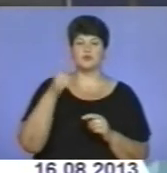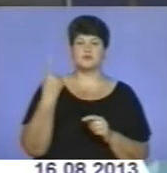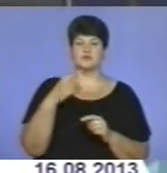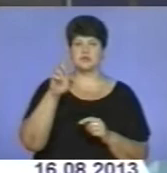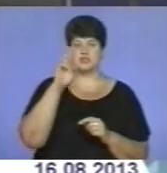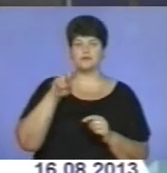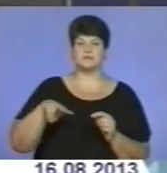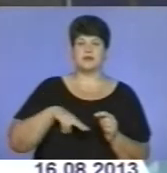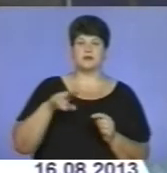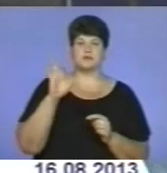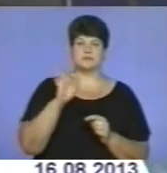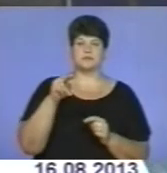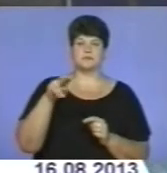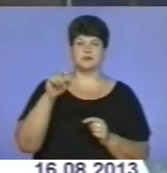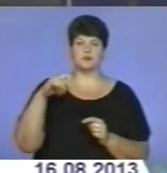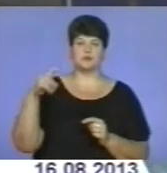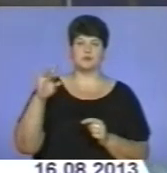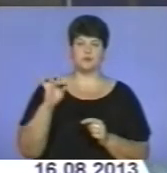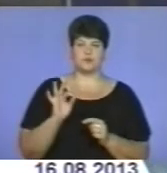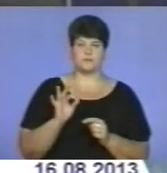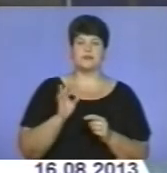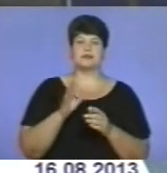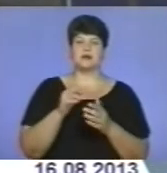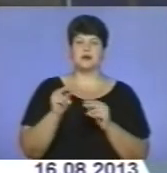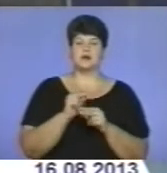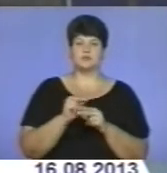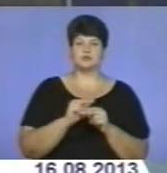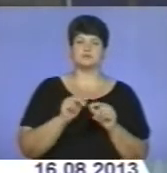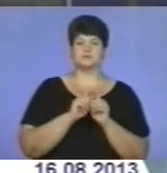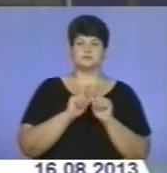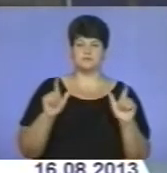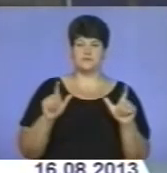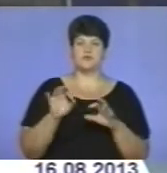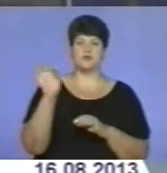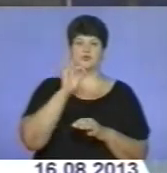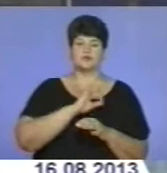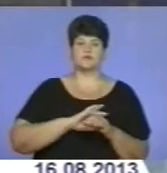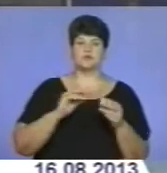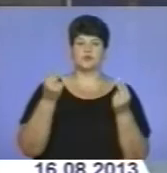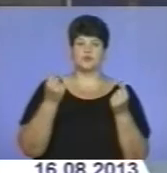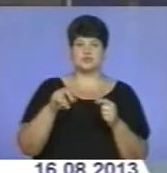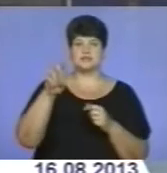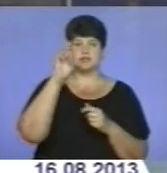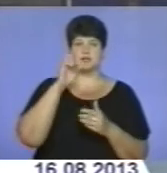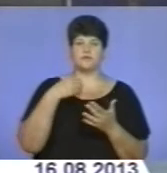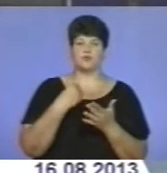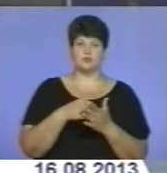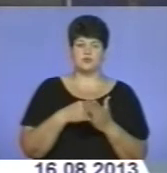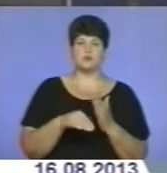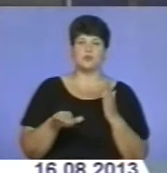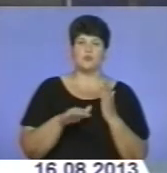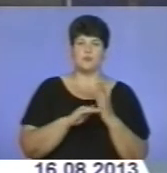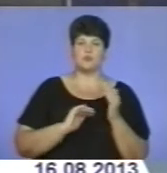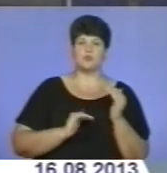адміністрації Оксана Піхурко. На ремонт загальноосвітніх навчальних закладів використовували кошти з державного бюджету, допомогу